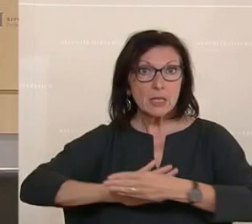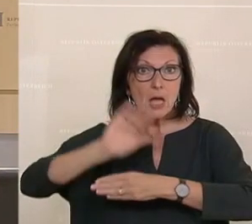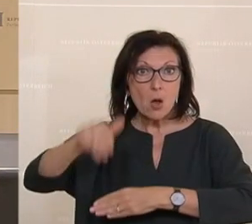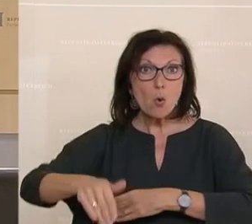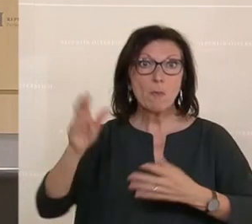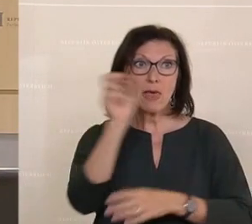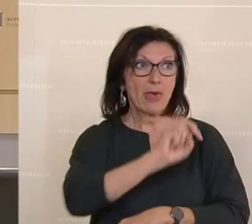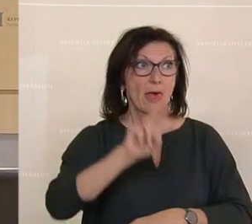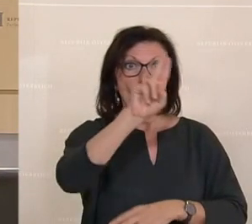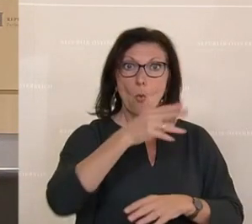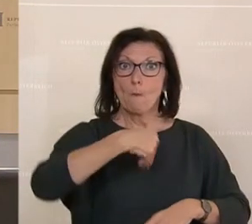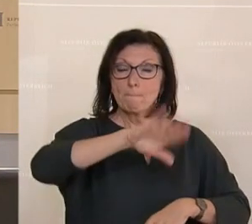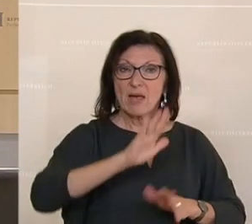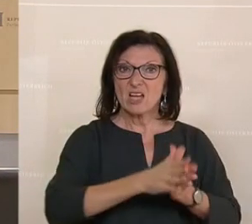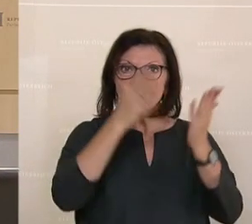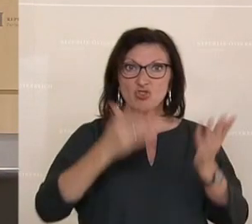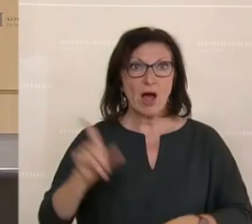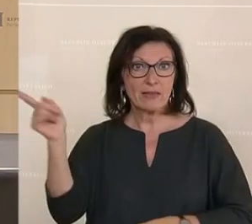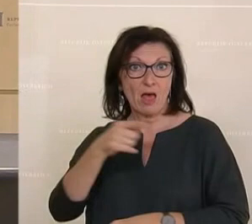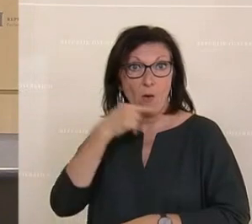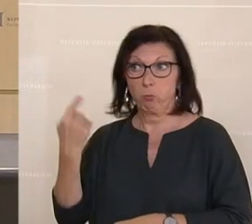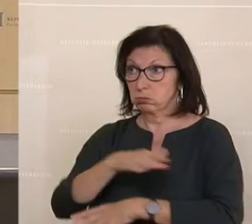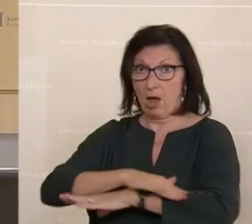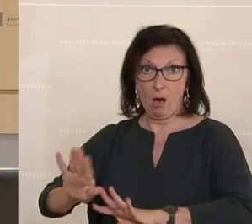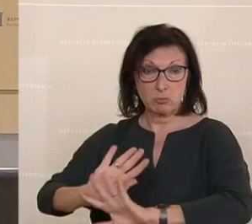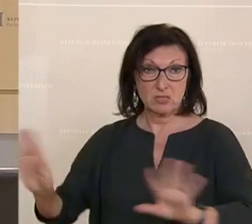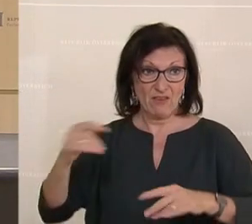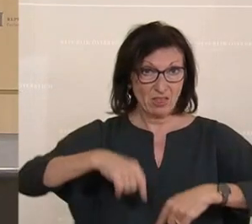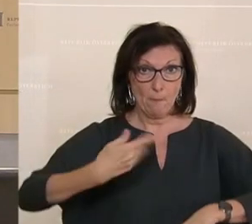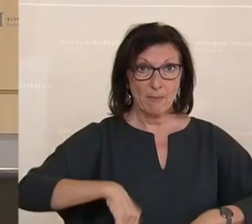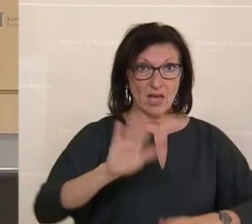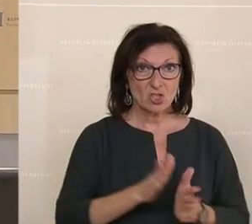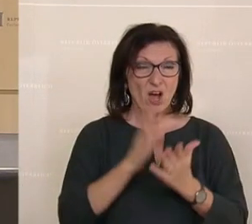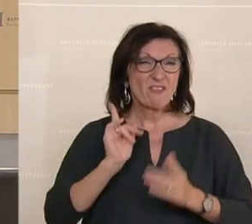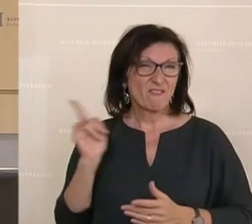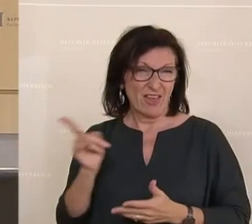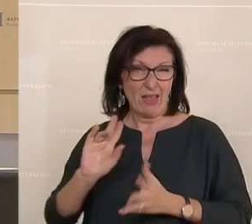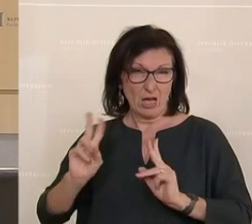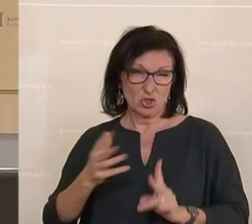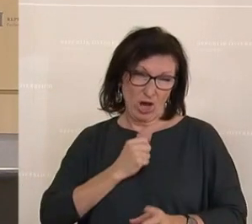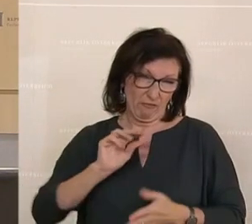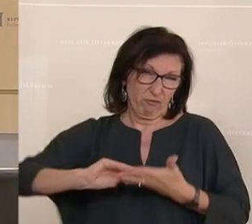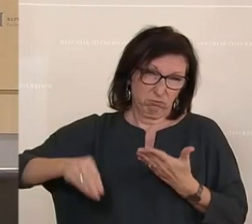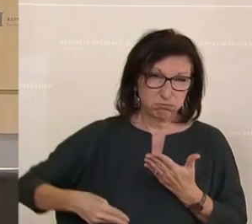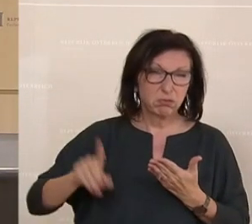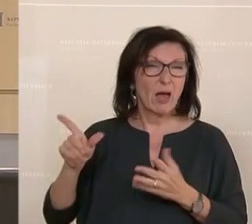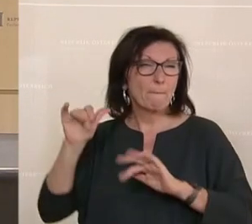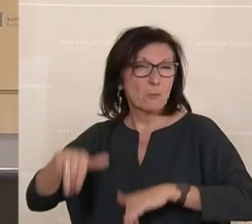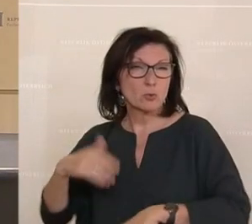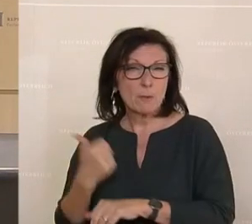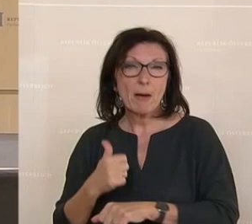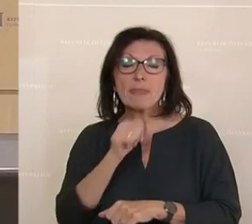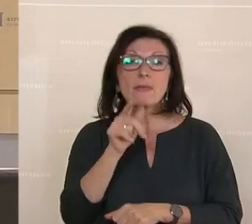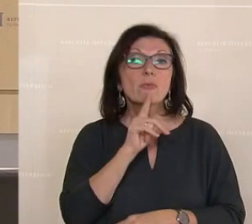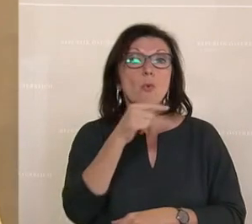EU mehr schaden als Russland, muss man sofort den Schlussstrich ziehen. Wenn er paktfähig wäre, müsste er es machen. Es ist nicht nur eine rote